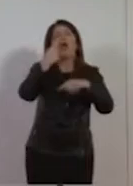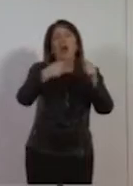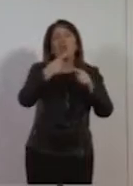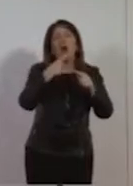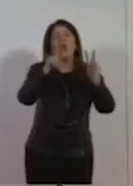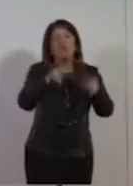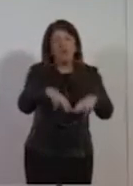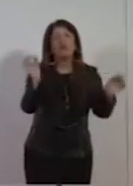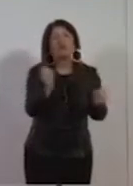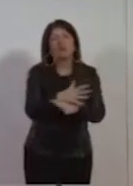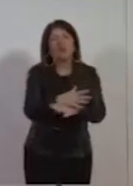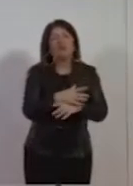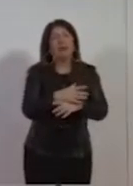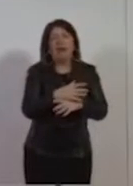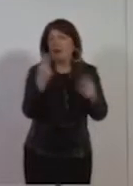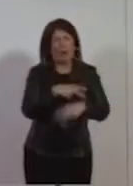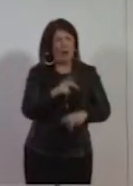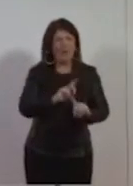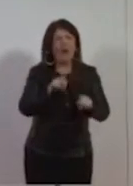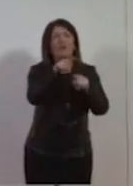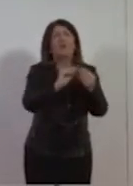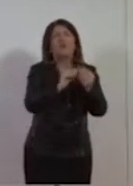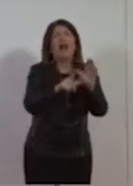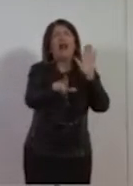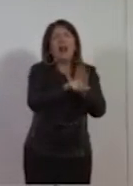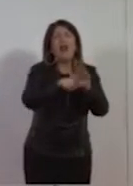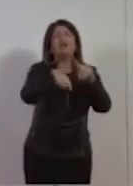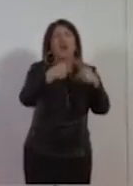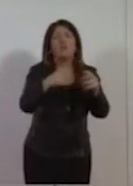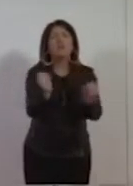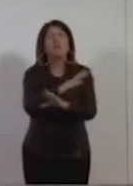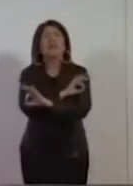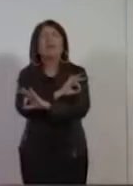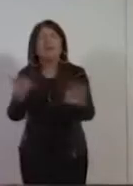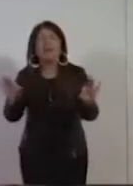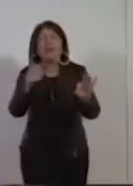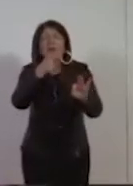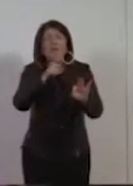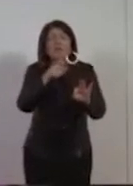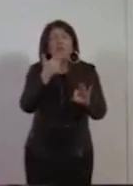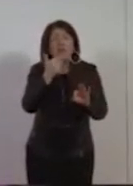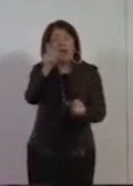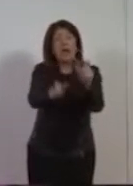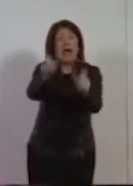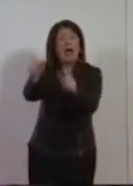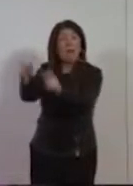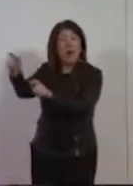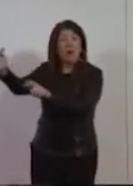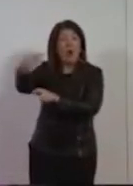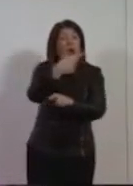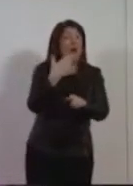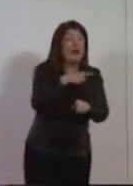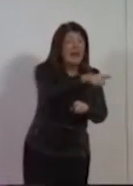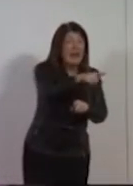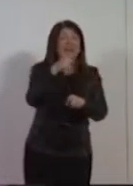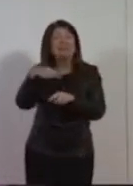fai la legge e non succede niente. Cambia se il popolo è con te, se i tuoi cittadini hanno capito e condiviso quella scelta,